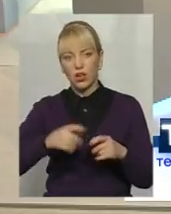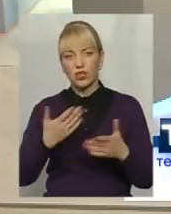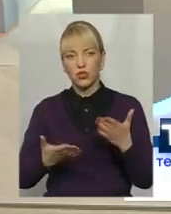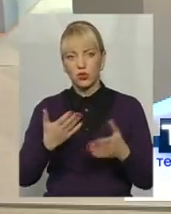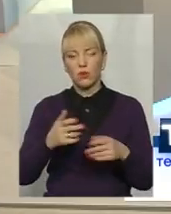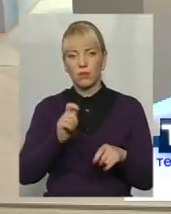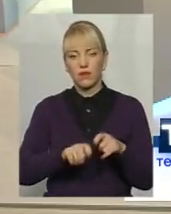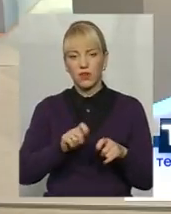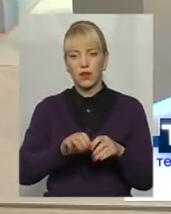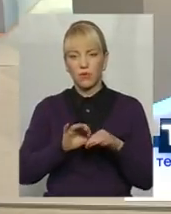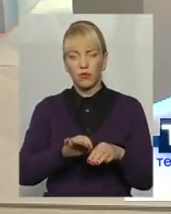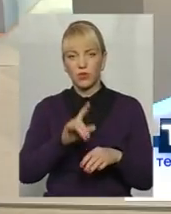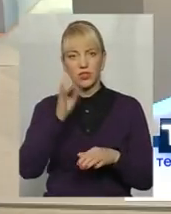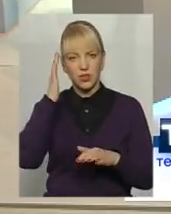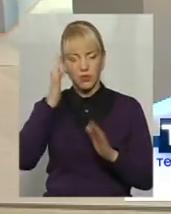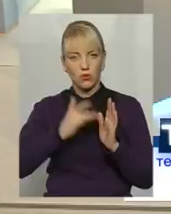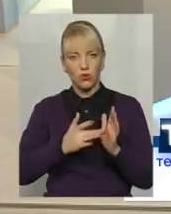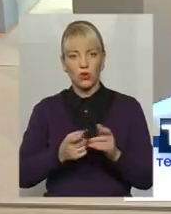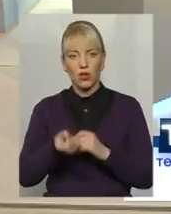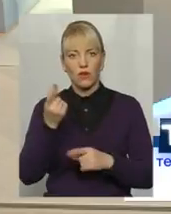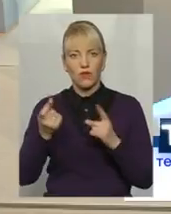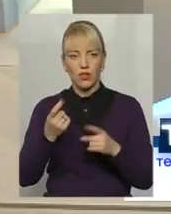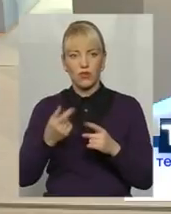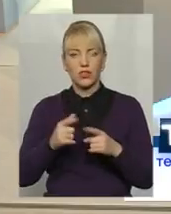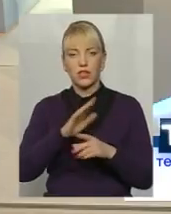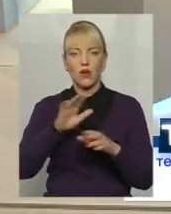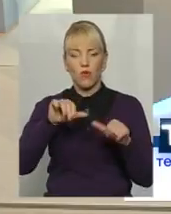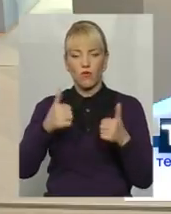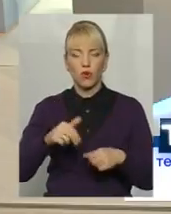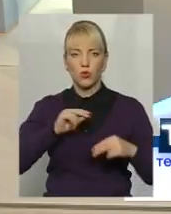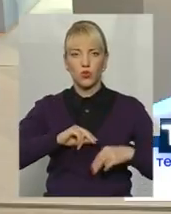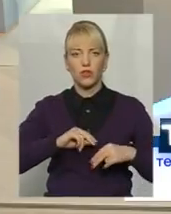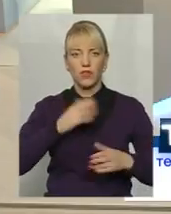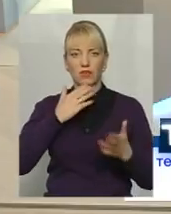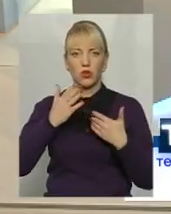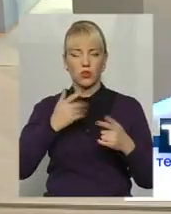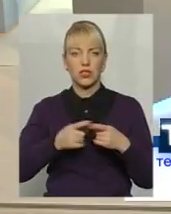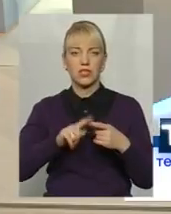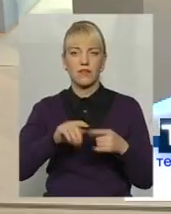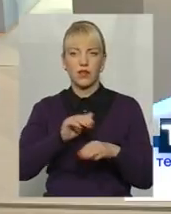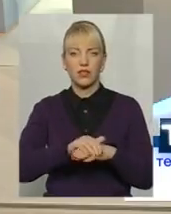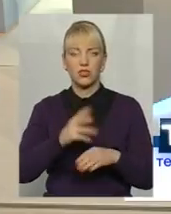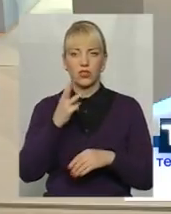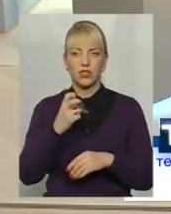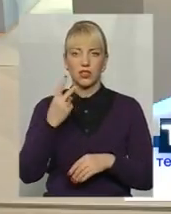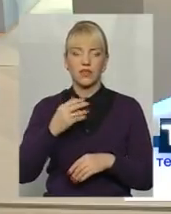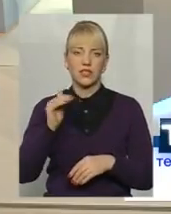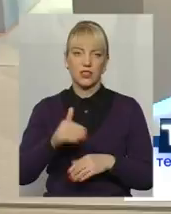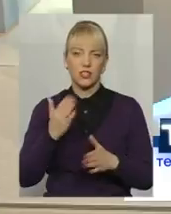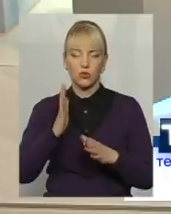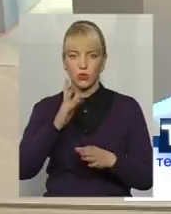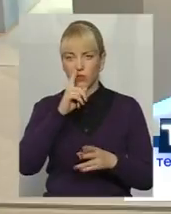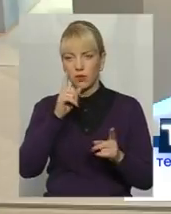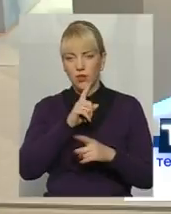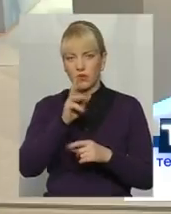проводиться з метою виявлення працівників по неоформлених трудових відносинах. Тобто фактично це 320 тисяч, якщо буде мінімальна